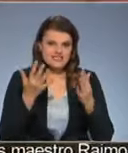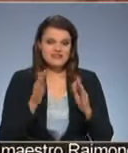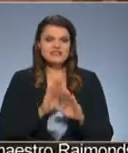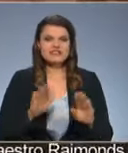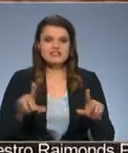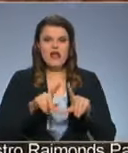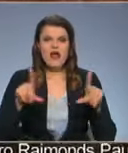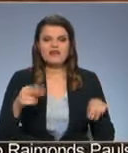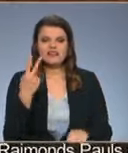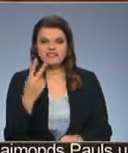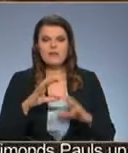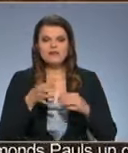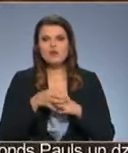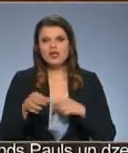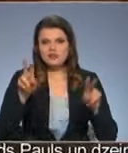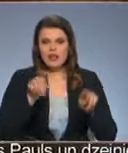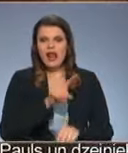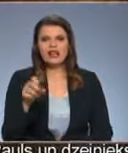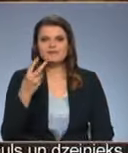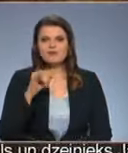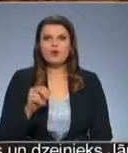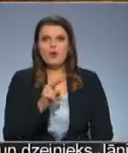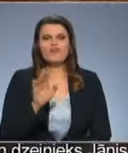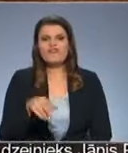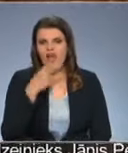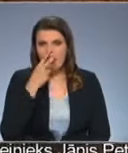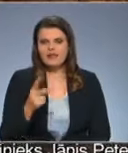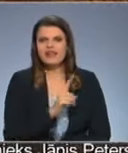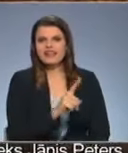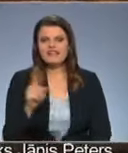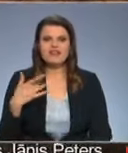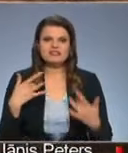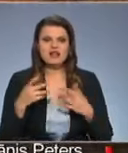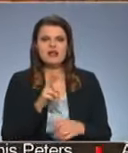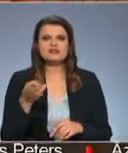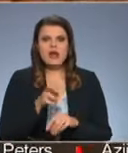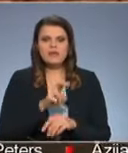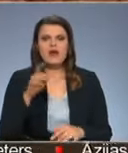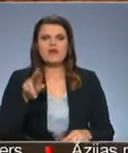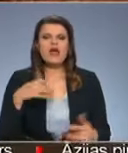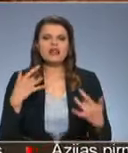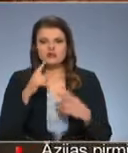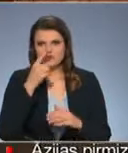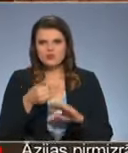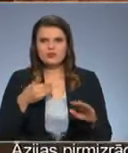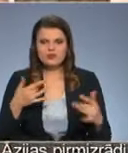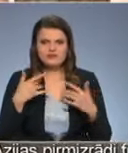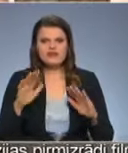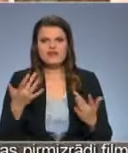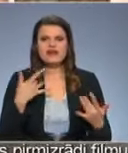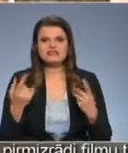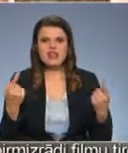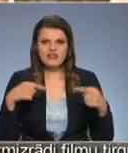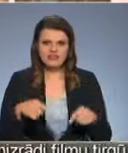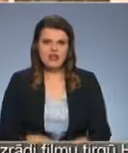Izstādājienas divi pasaules mala līdz 12. jūnijām varēs aplūkot ik viens dēls teātra apmeklētājs stundu pirms izrādes vai arī izrādes